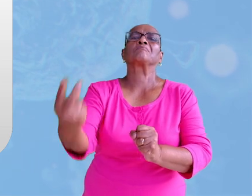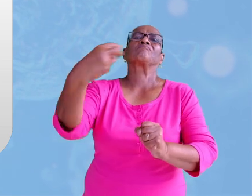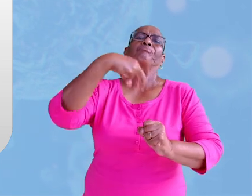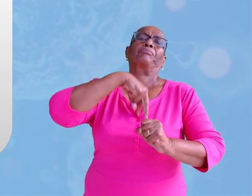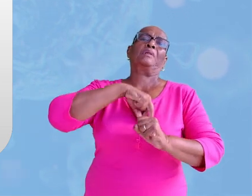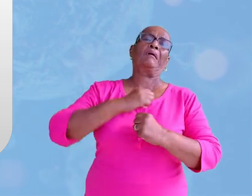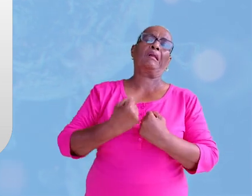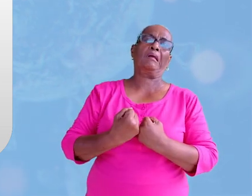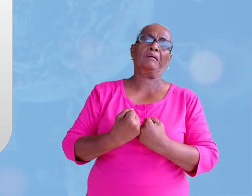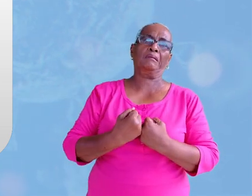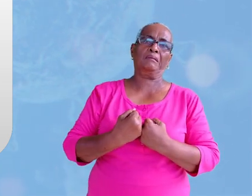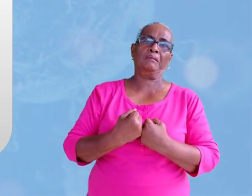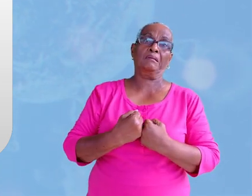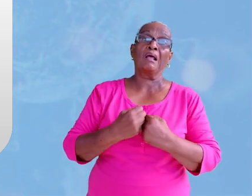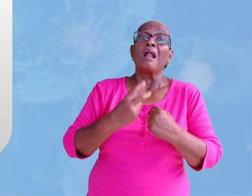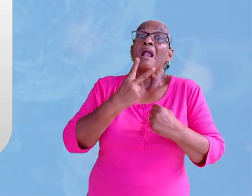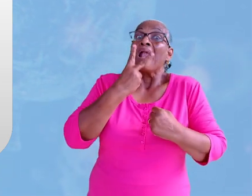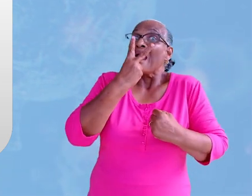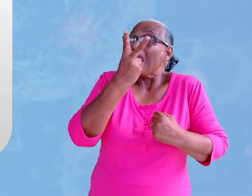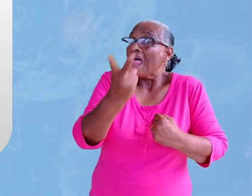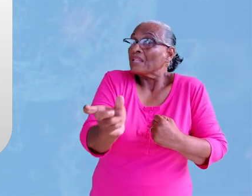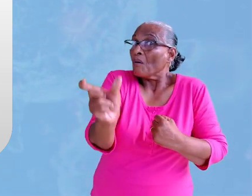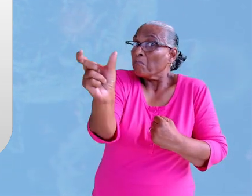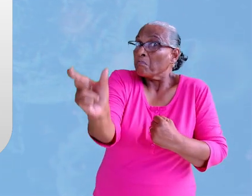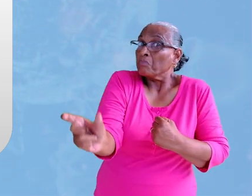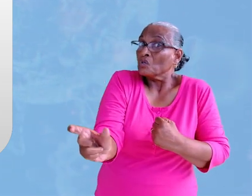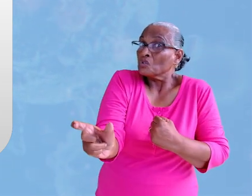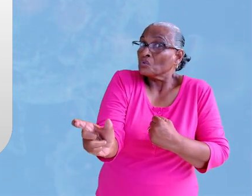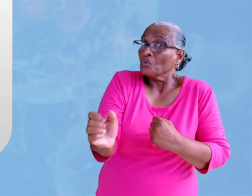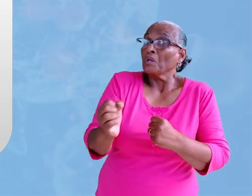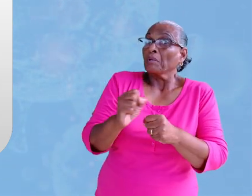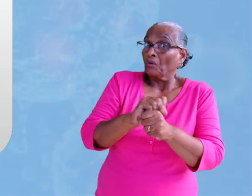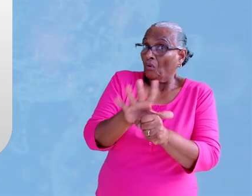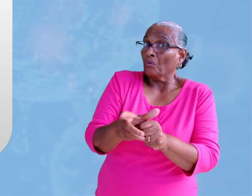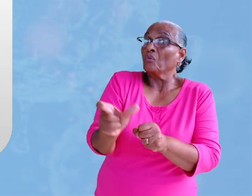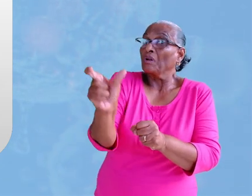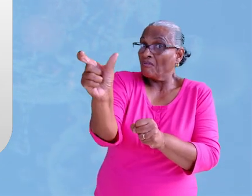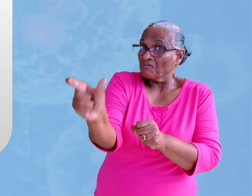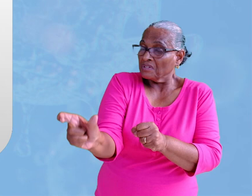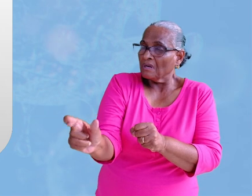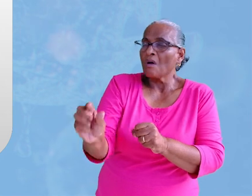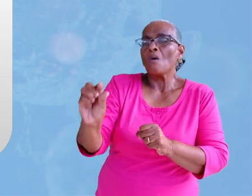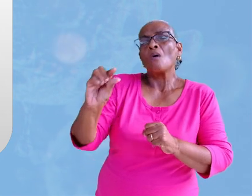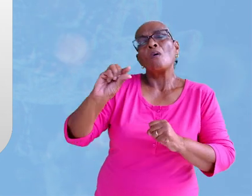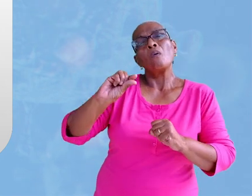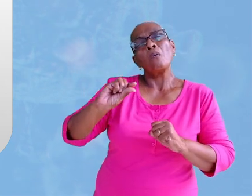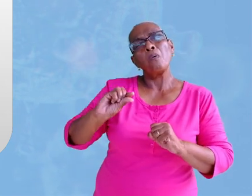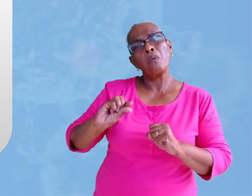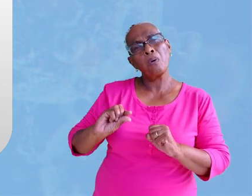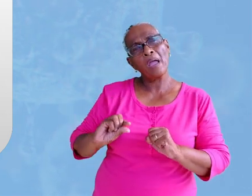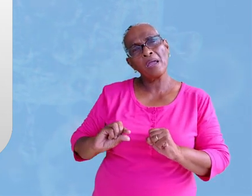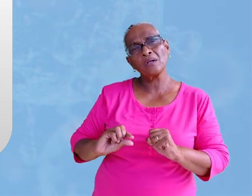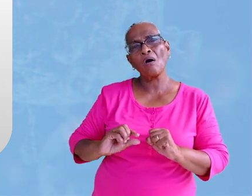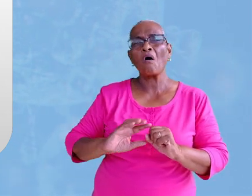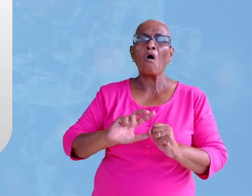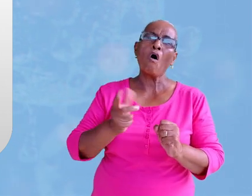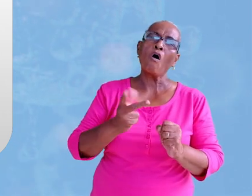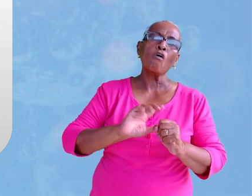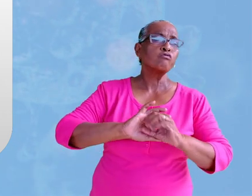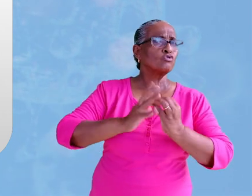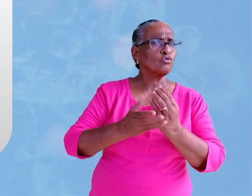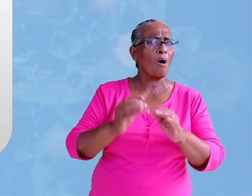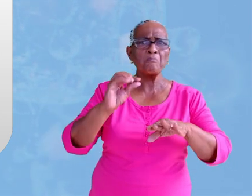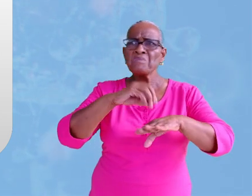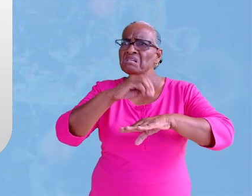Let op! Besmette mensen met het coronavirus kunnen weinig of zelfs helemaal geen